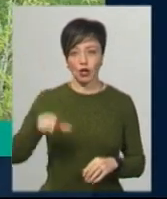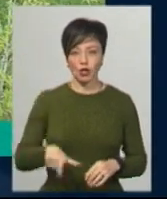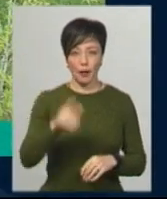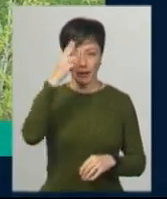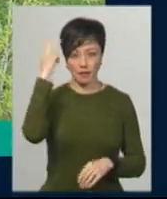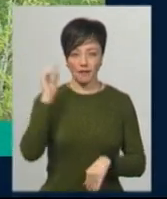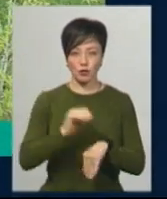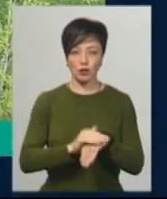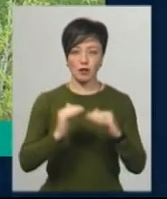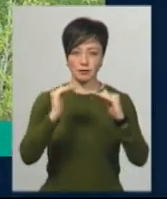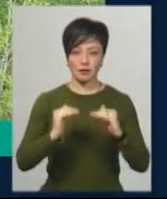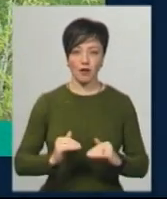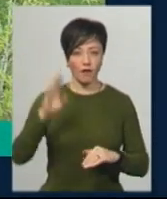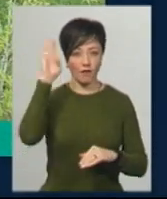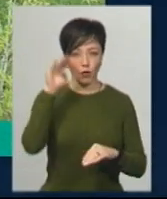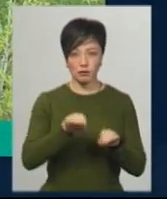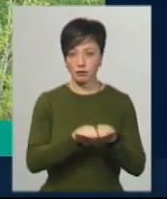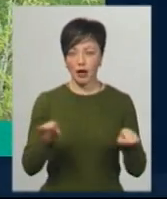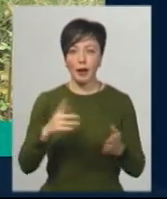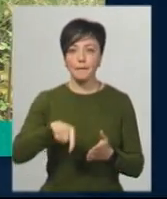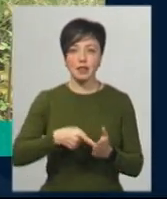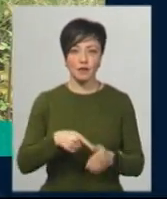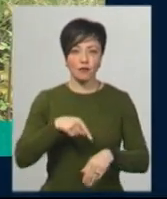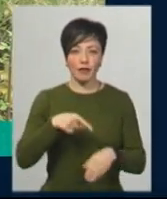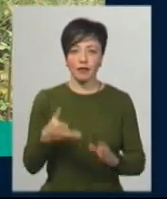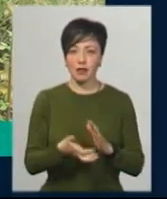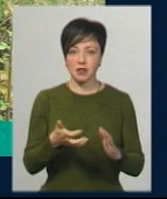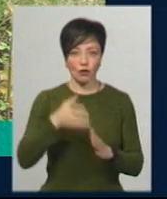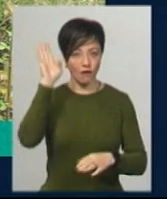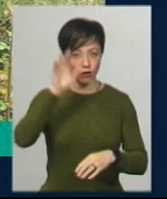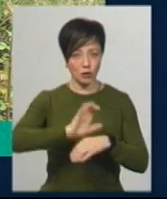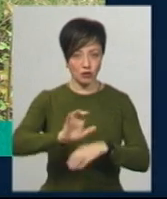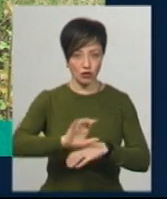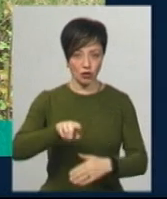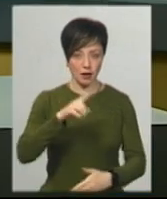фіксують падіння рівня води. Які міста можуть відчути нестачу водопостачання?